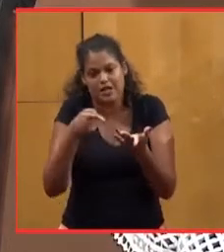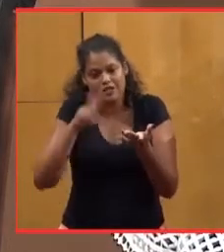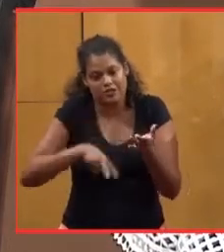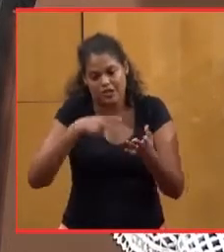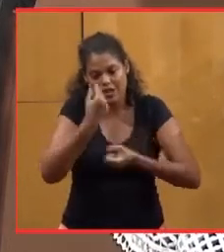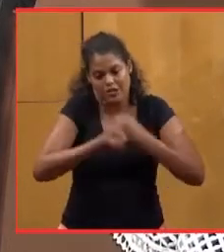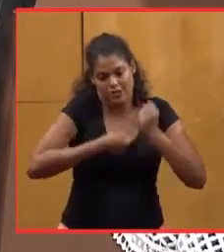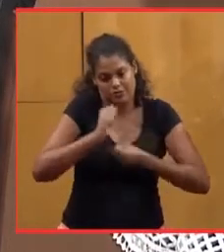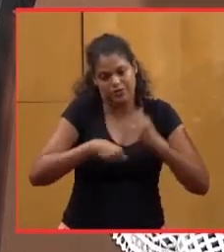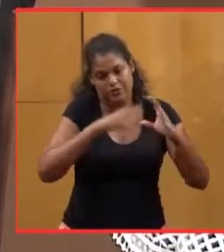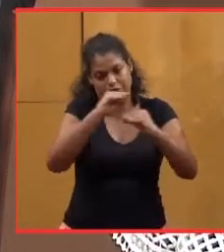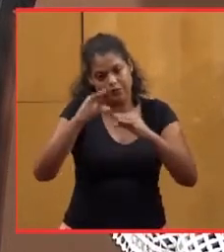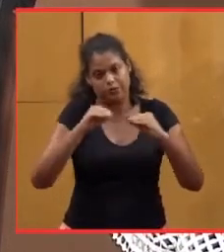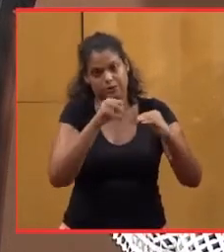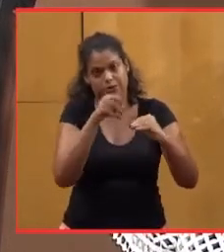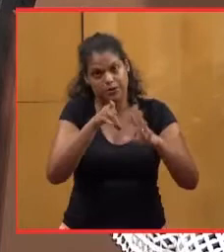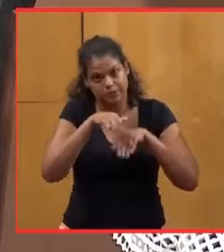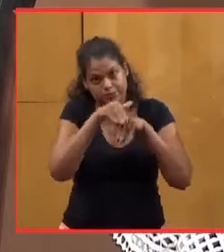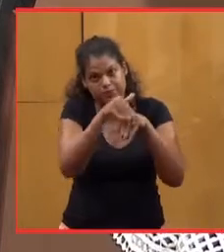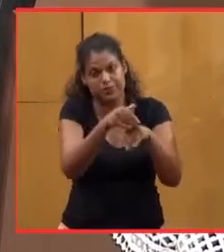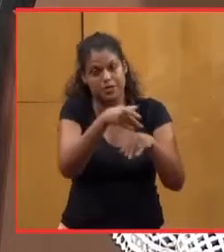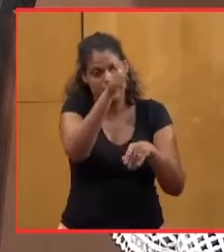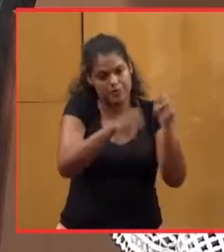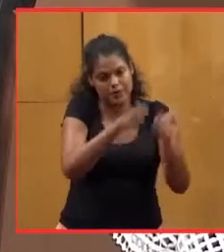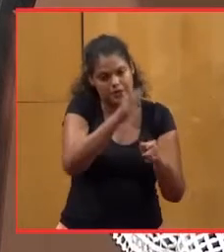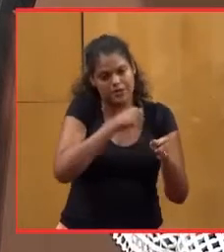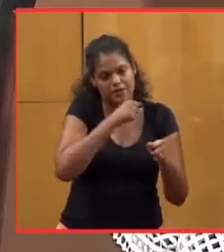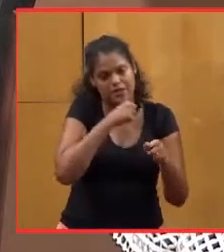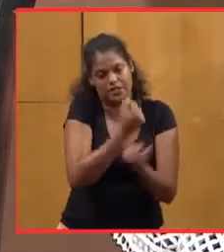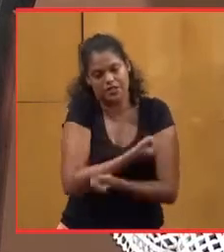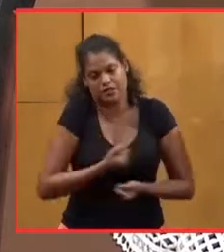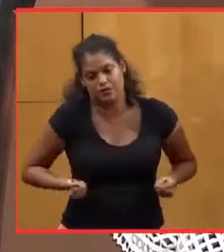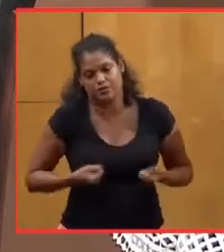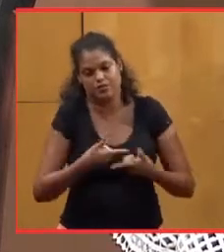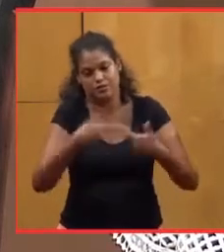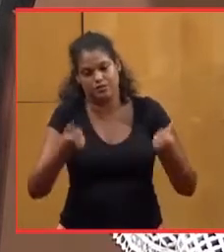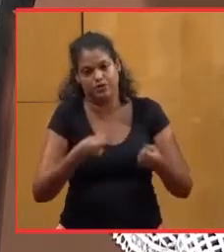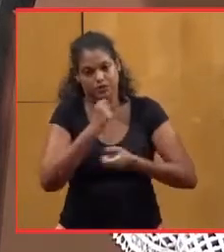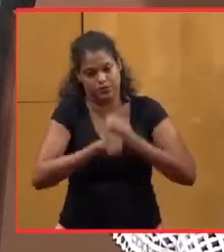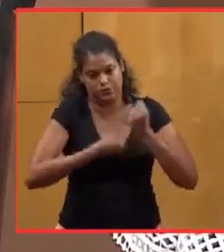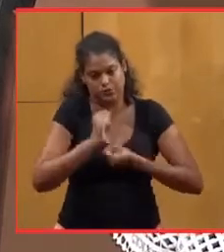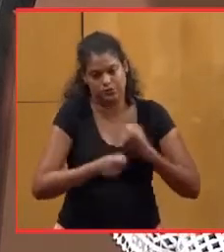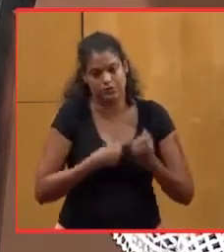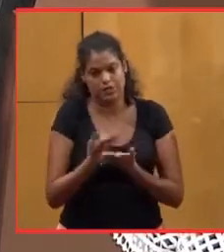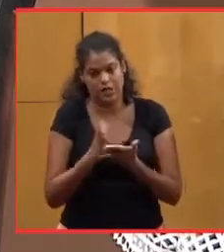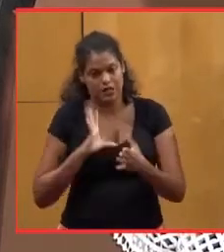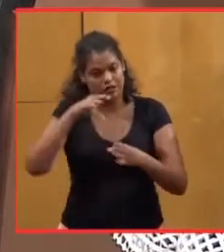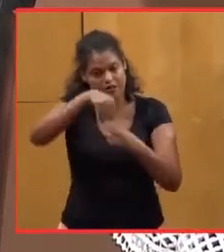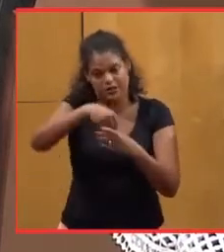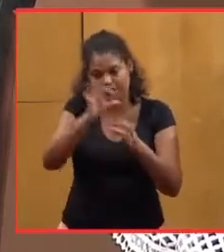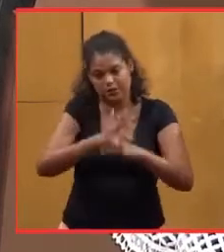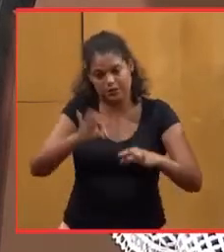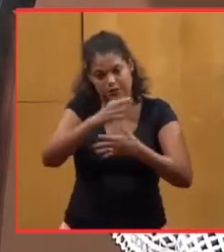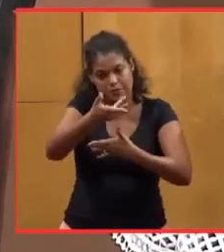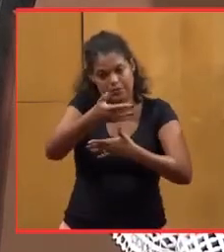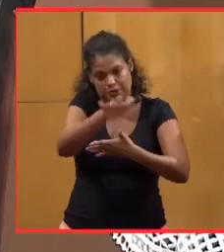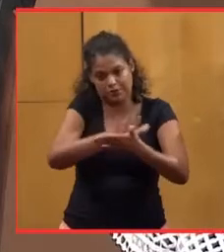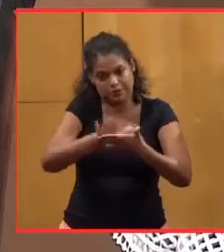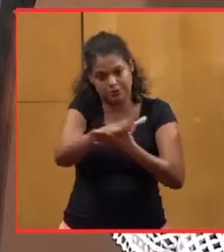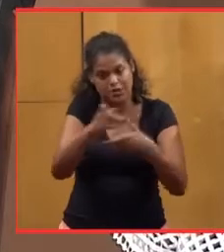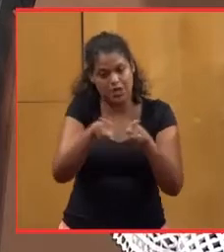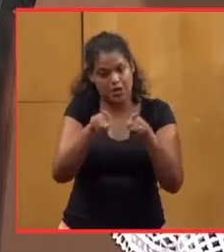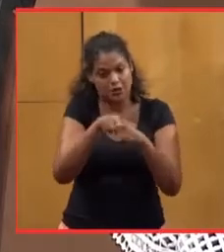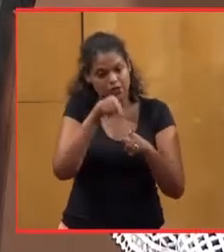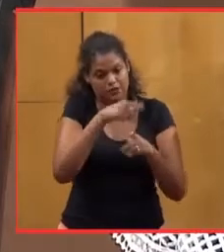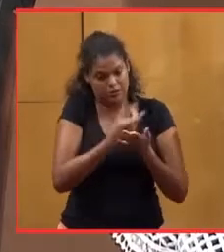souffre. Les entreprises, les personnes âgées, les chômeurs, les étudiants souffrent. Il n'y a pas d'investissement dans le pays et en plus, vous cachez l